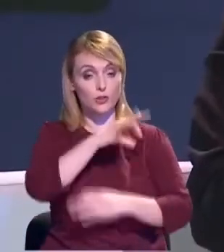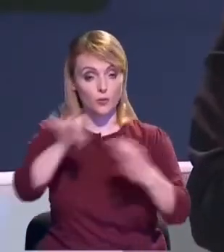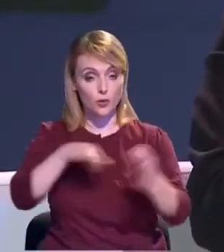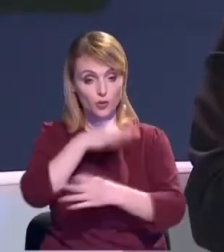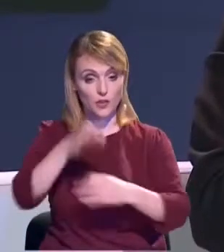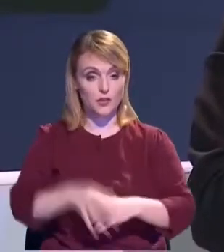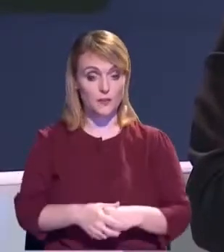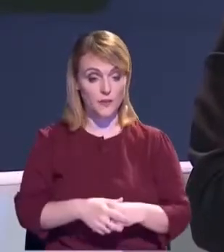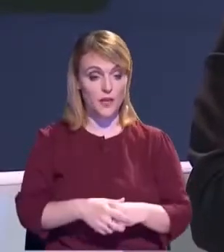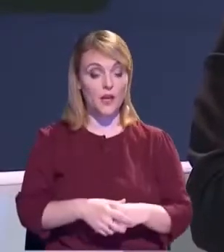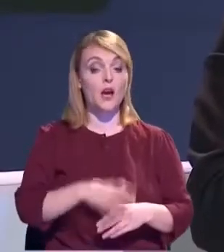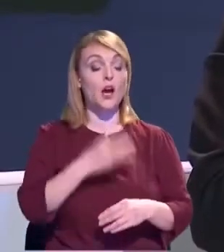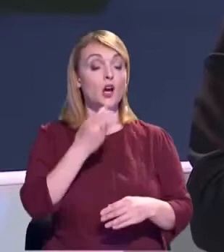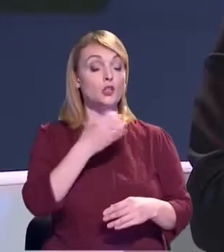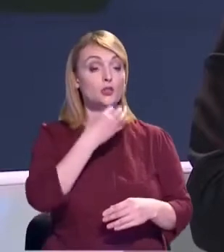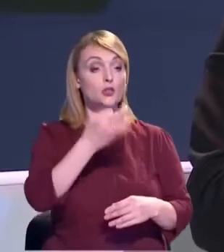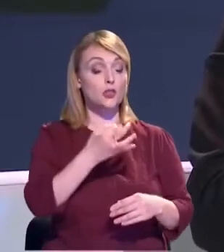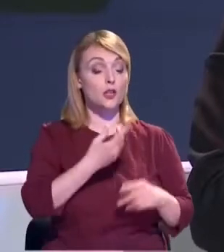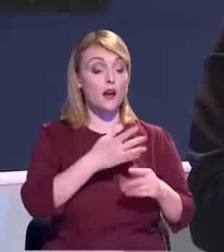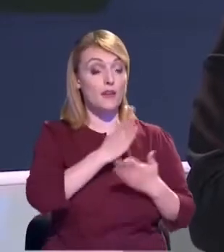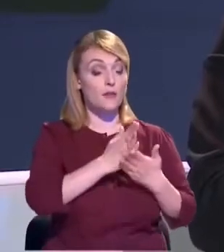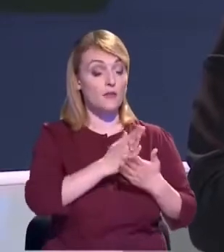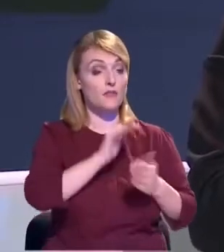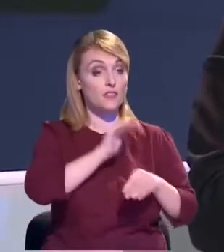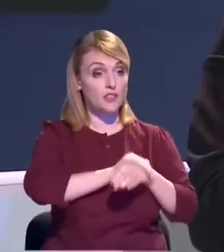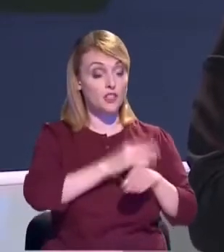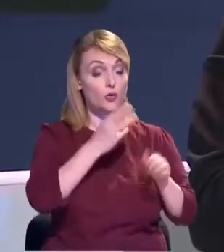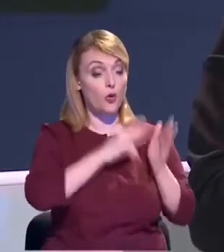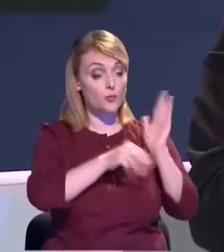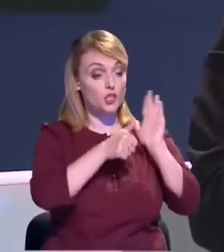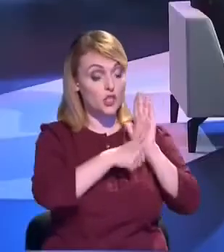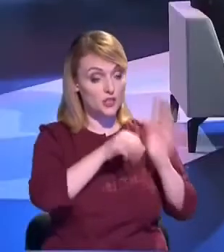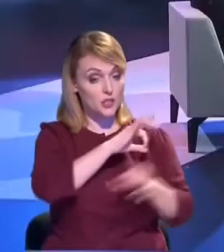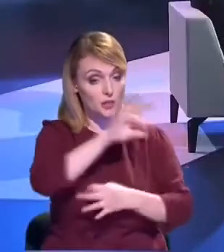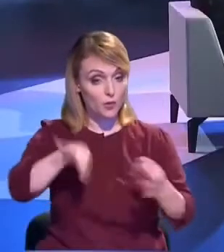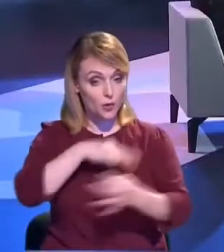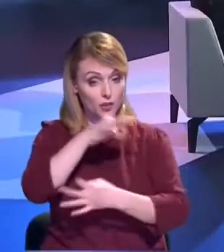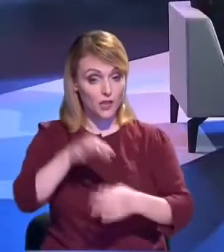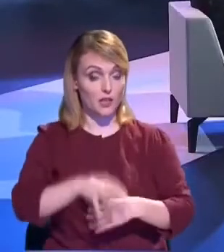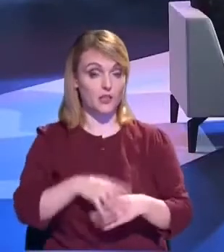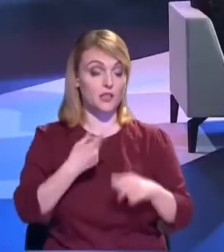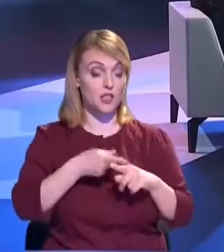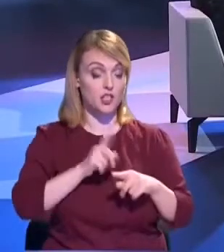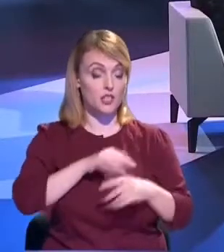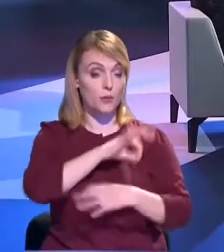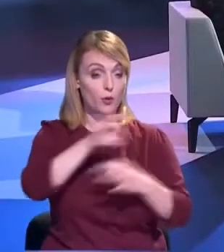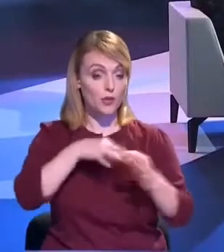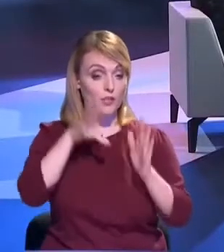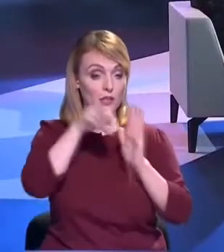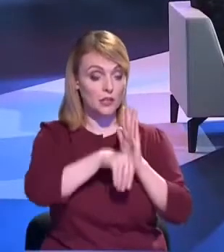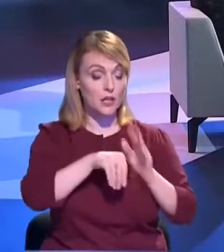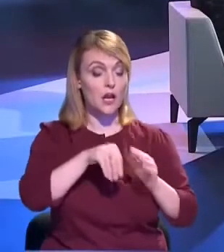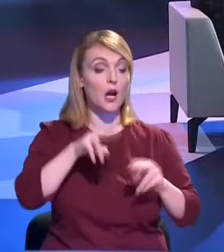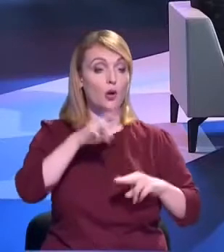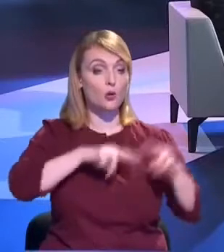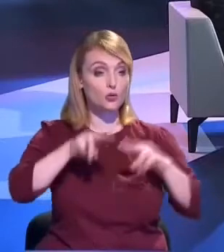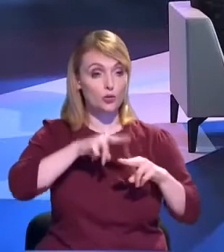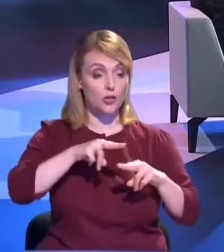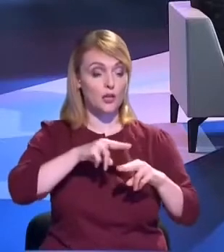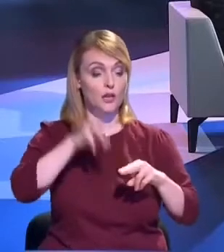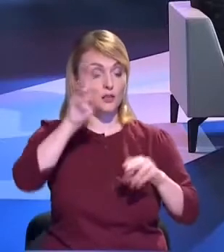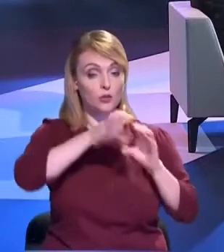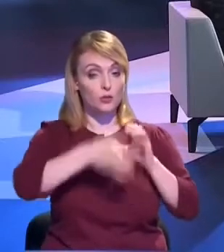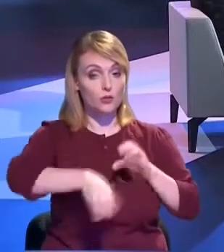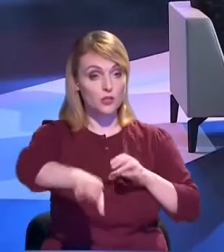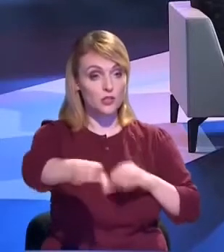În cele 86 de proiecte, pentru că avem foarte des situații când se construiesc rețele de canalizare sau sanitație, cum le mai numim noi, din